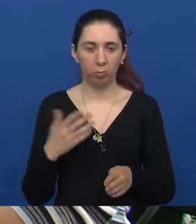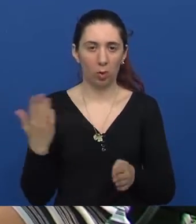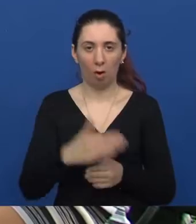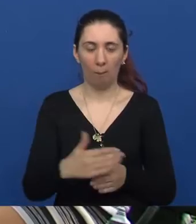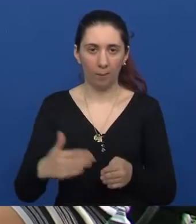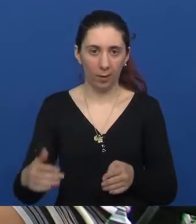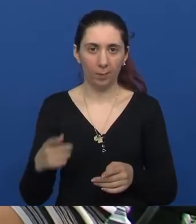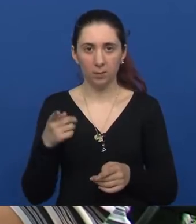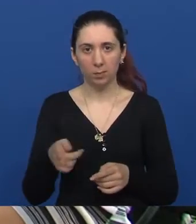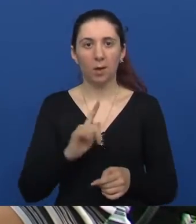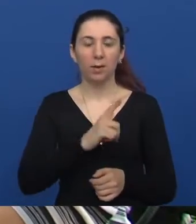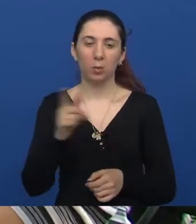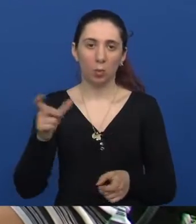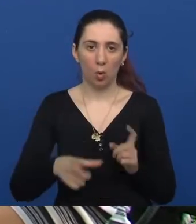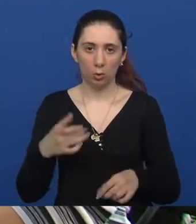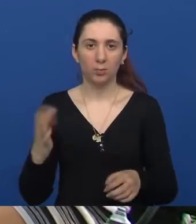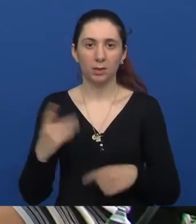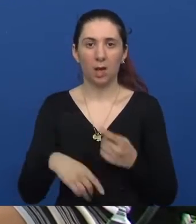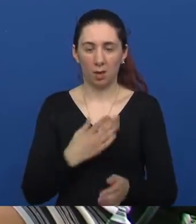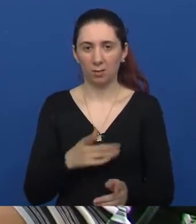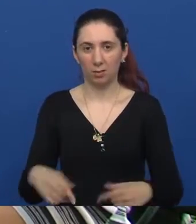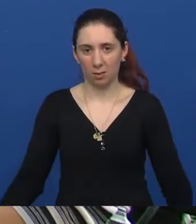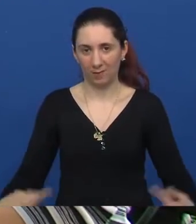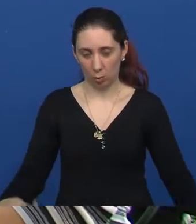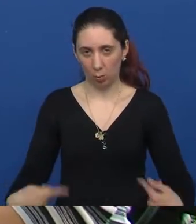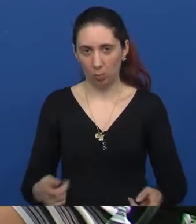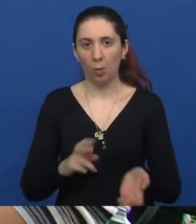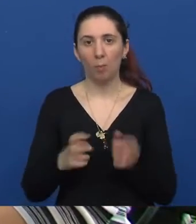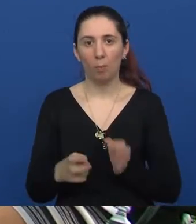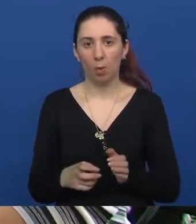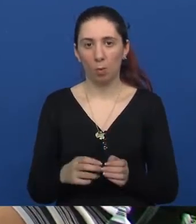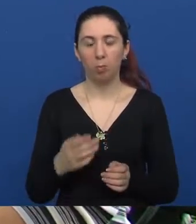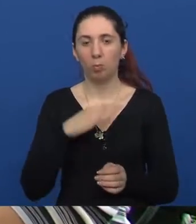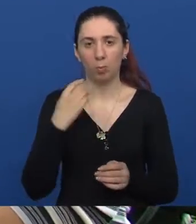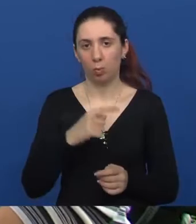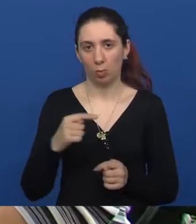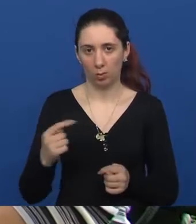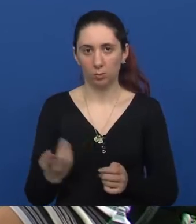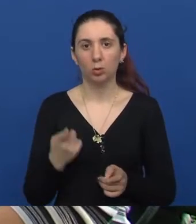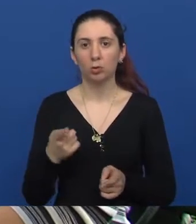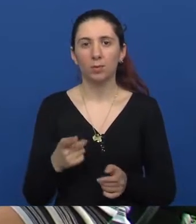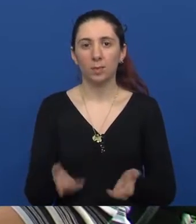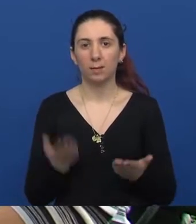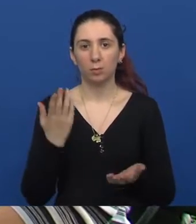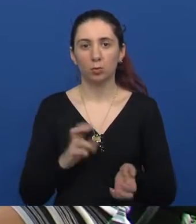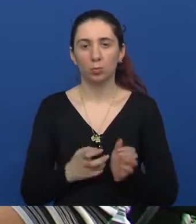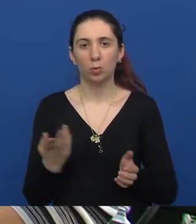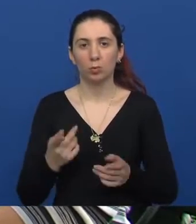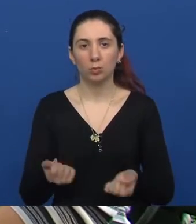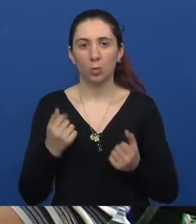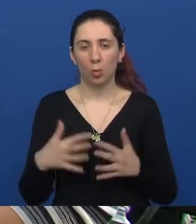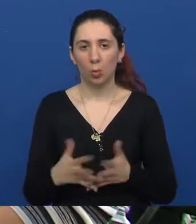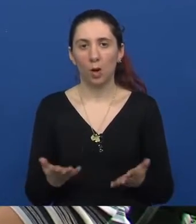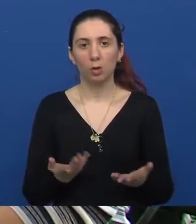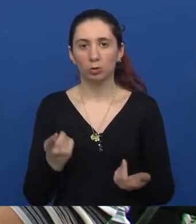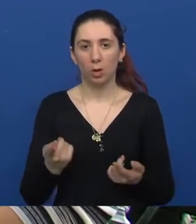Iza tebe, kao i za osobe u imalinskim koalicijima. Dakle, prepreke još uvijek postoje. Što je tebi najgore sa čim se moraš nositi u gradu? meni